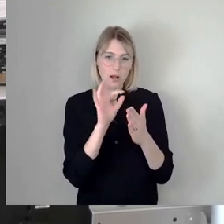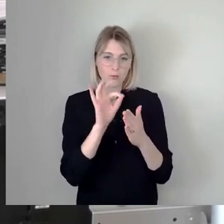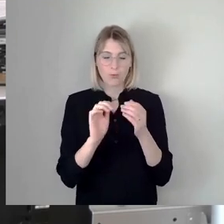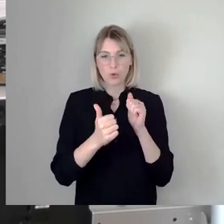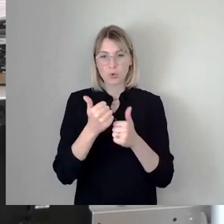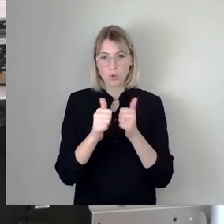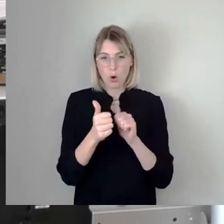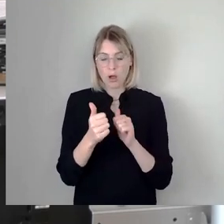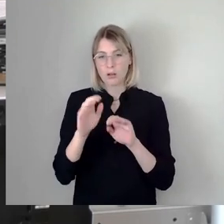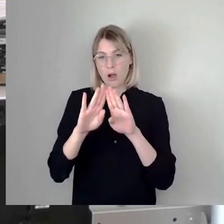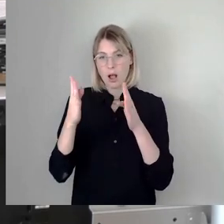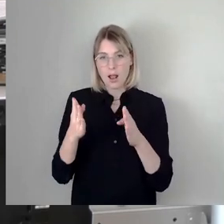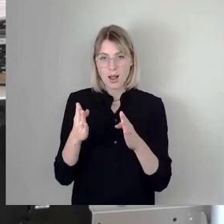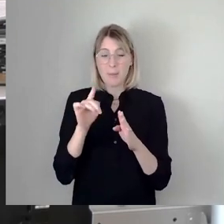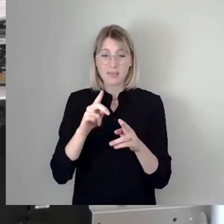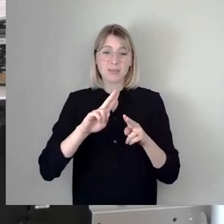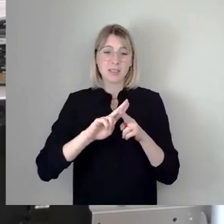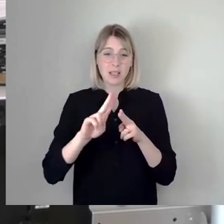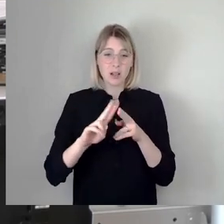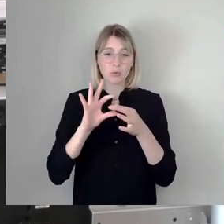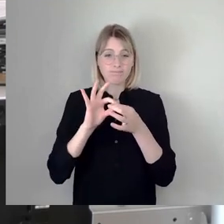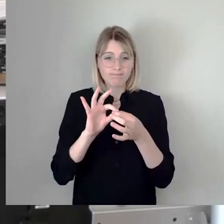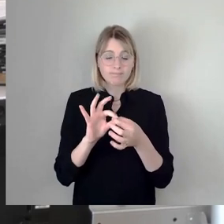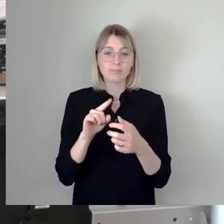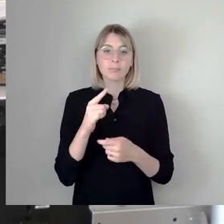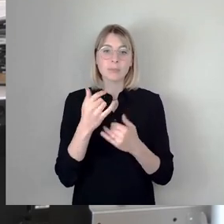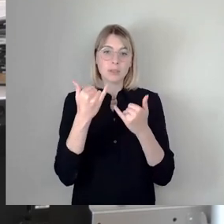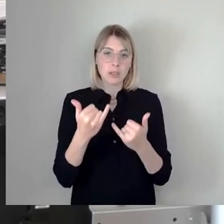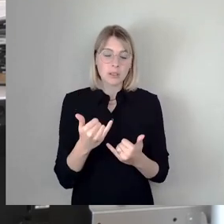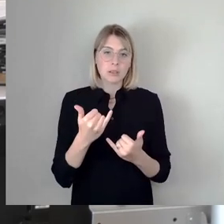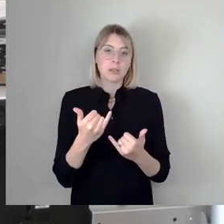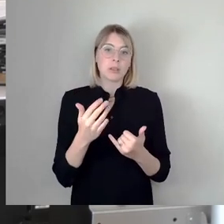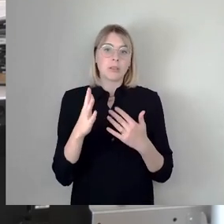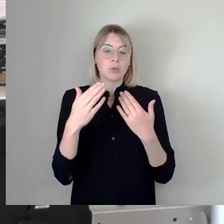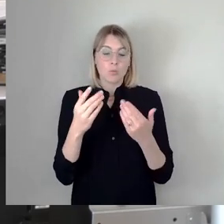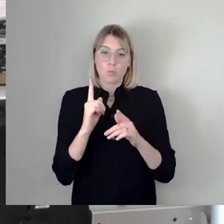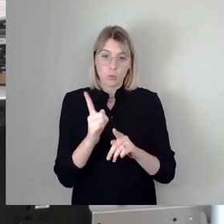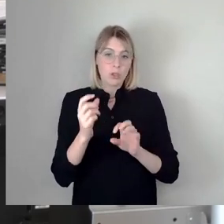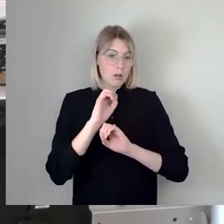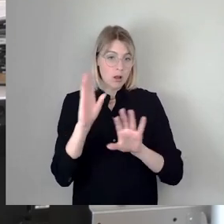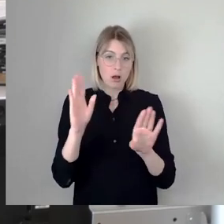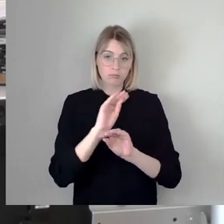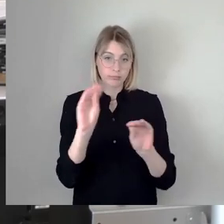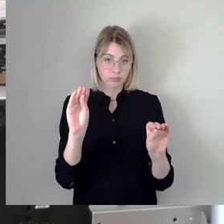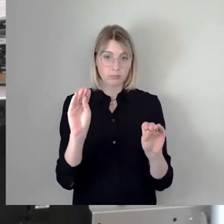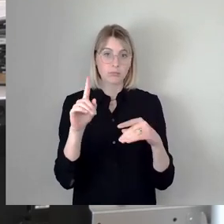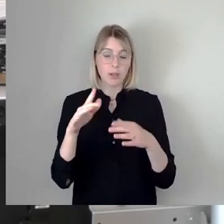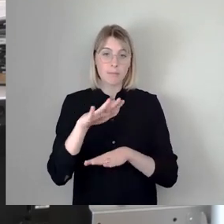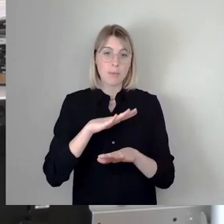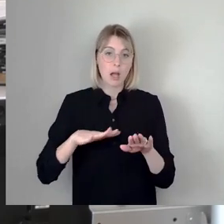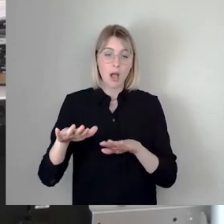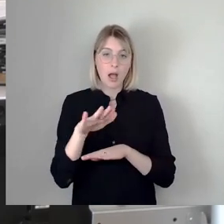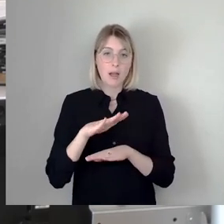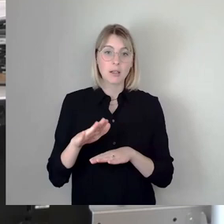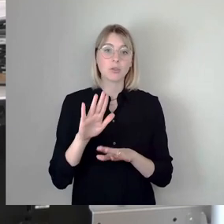was die Sanierung angeht, bewegen wir uns natürlich hier, und das muss man auch mal klar aussprechen, in dem Bereich des Haushaltsvorgriffes.